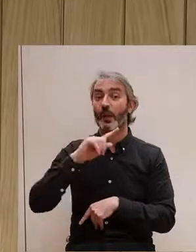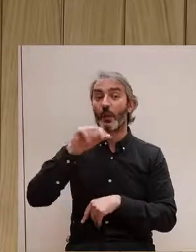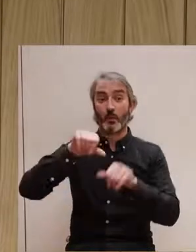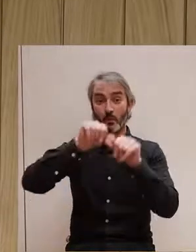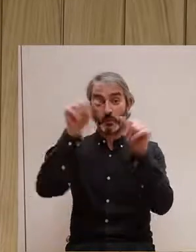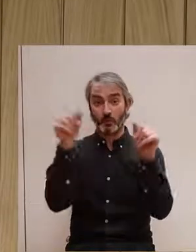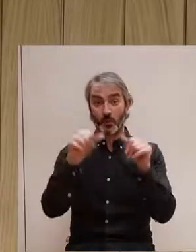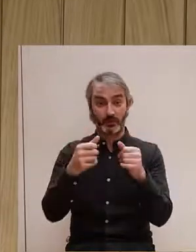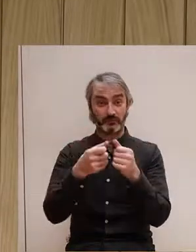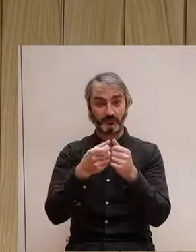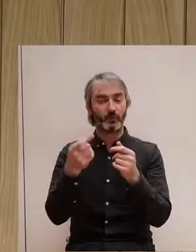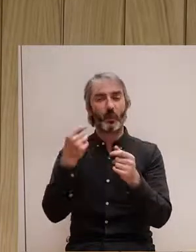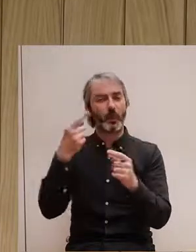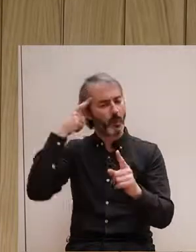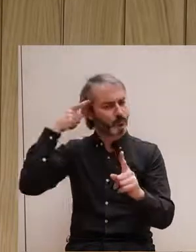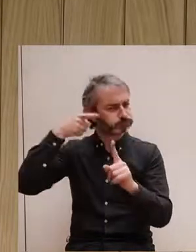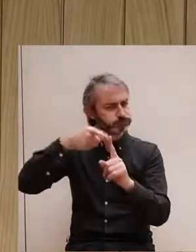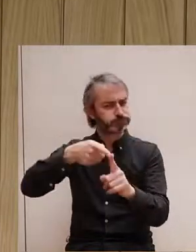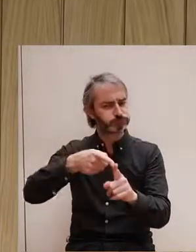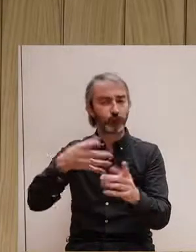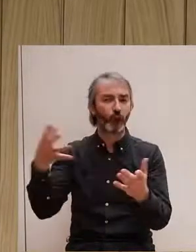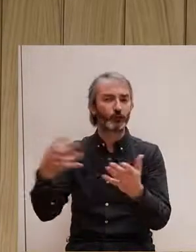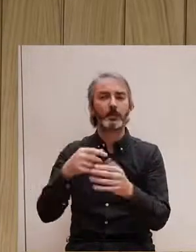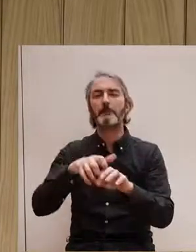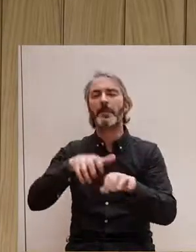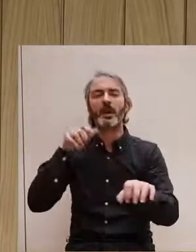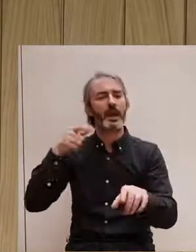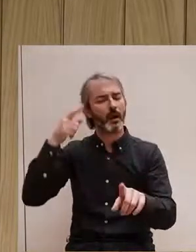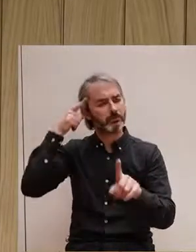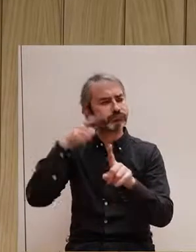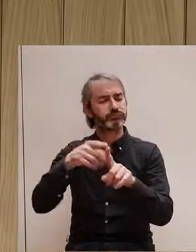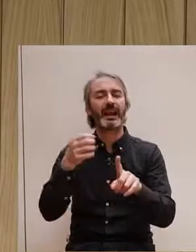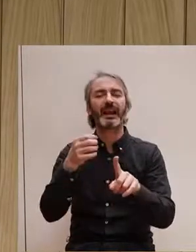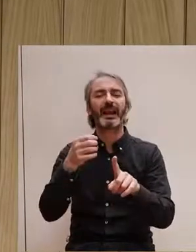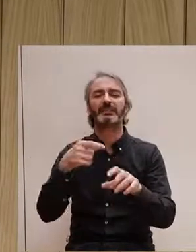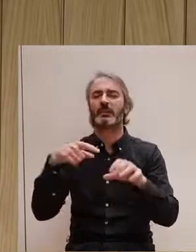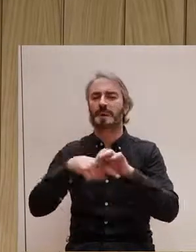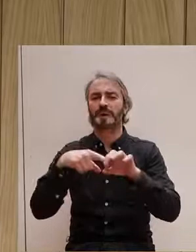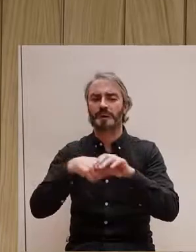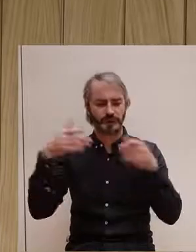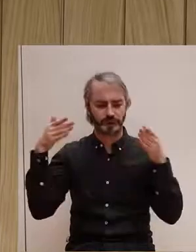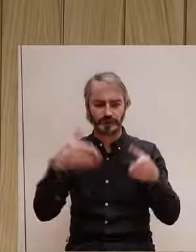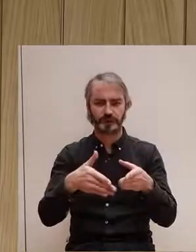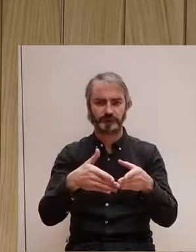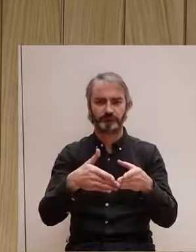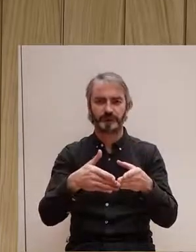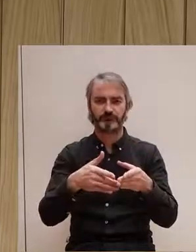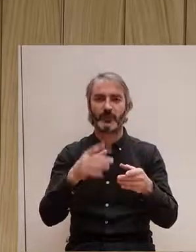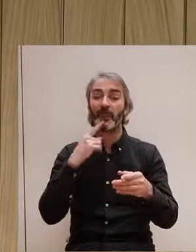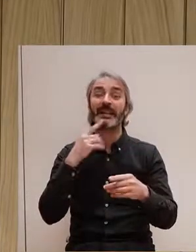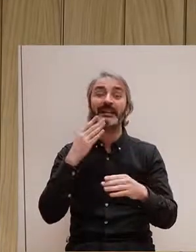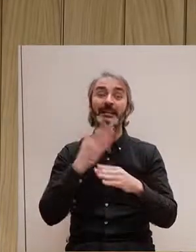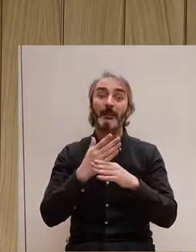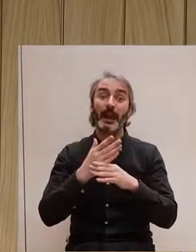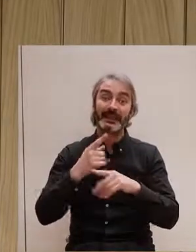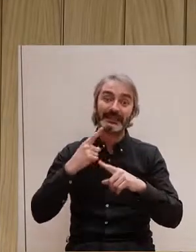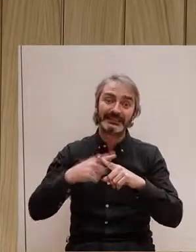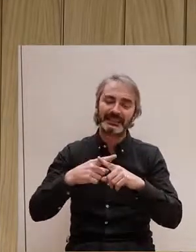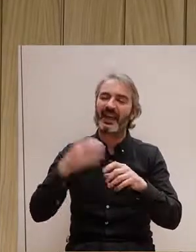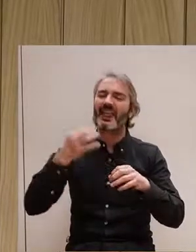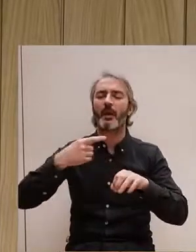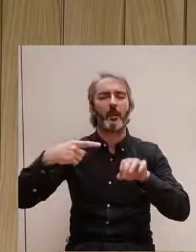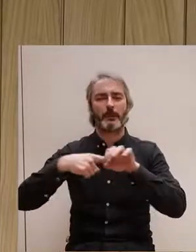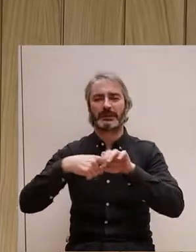sexualitat és un model molt coitocèntric. Què vol dir això? Vol dir que el que fa és posar al centre de les relacions sexuals una